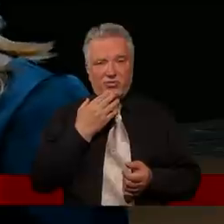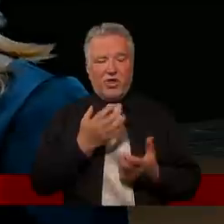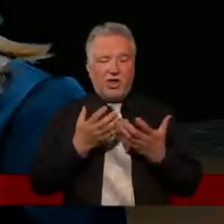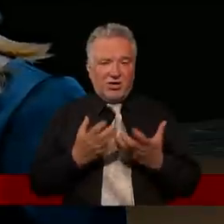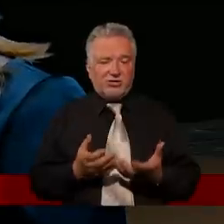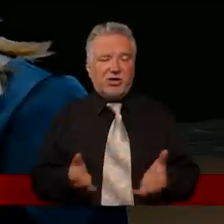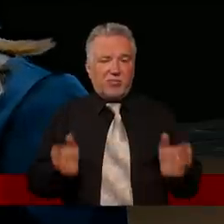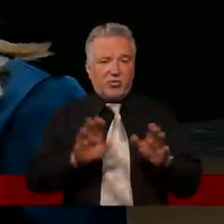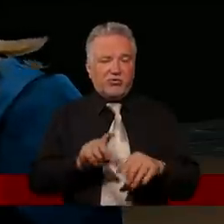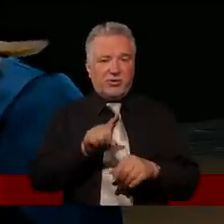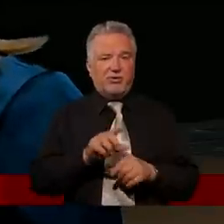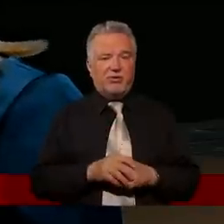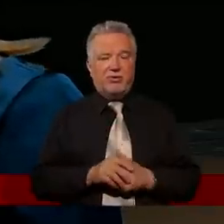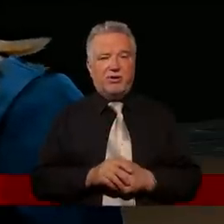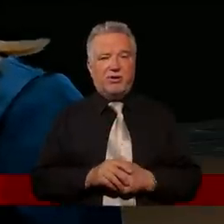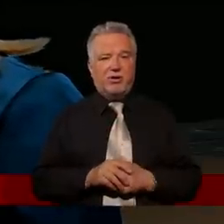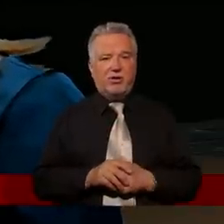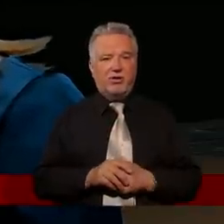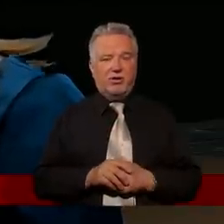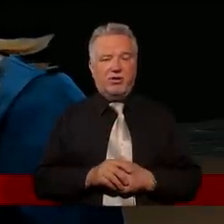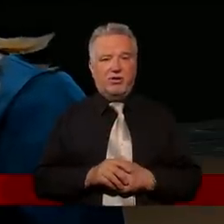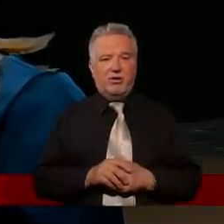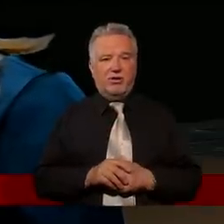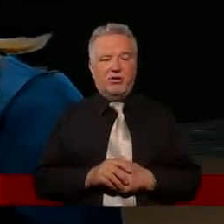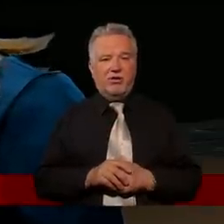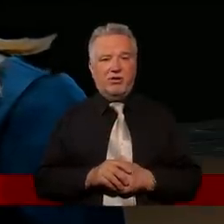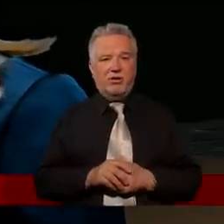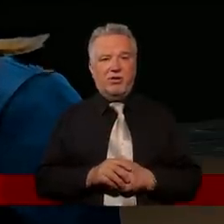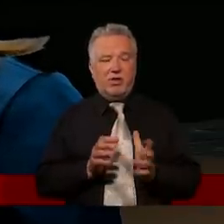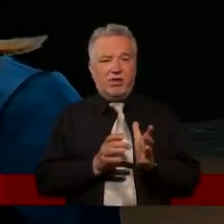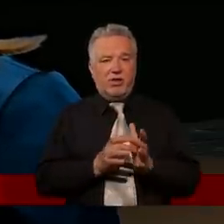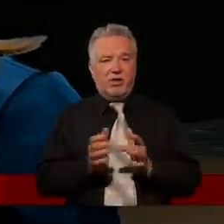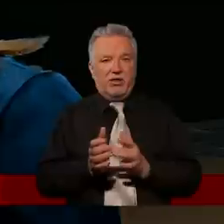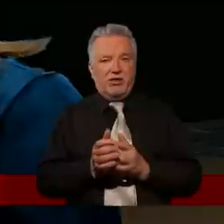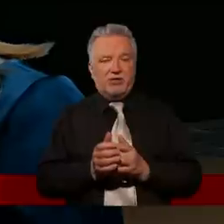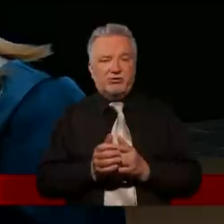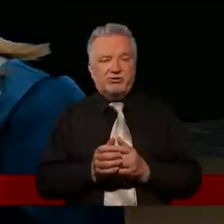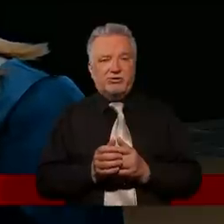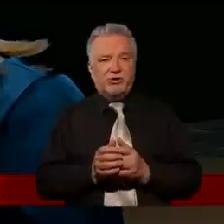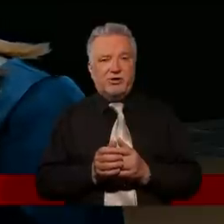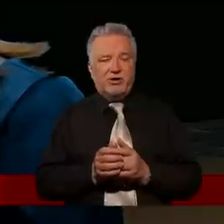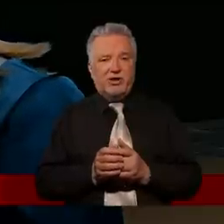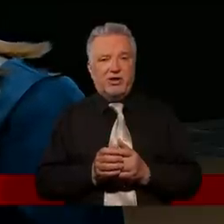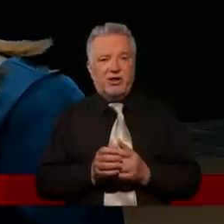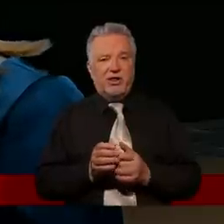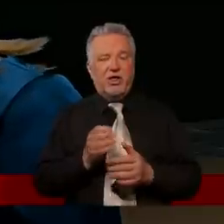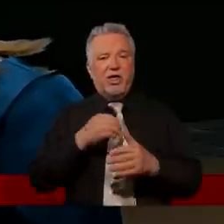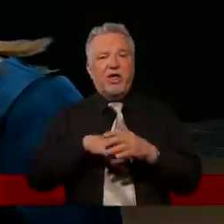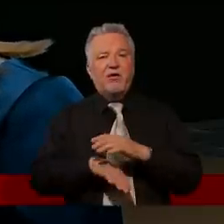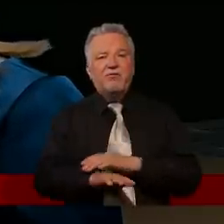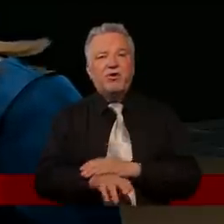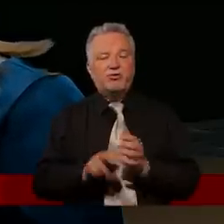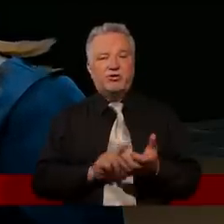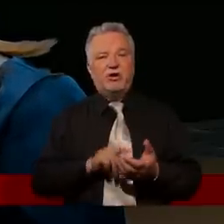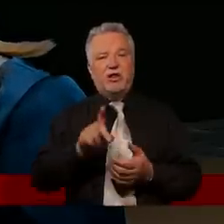żywot wieczny jest mój? I przychodzi taki człowiek do Pana Jezusa i Jezus wychodzi wprost naprzeciw jego potrzebom i dokładnie